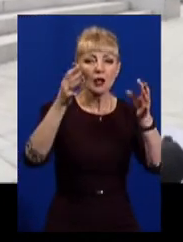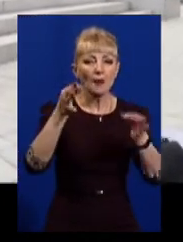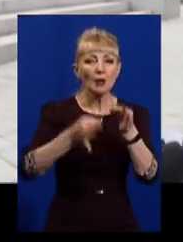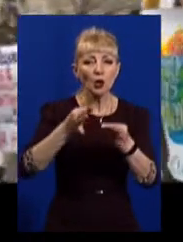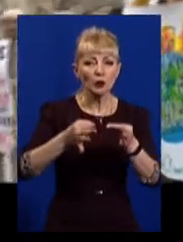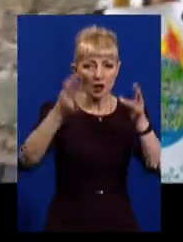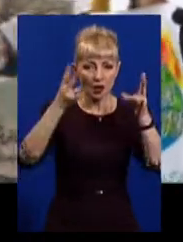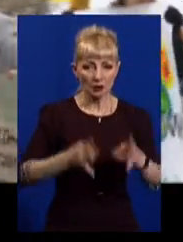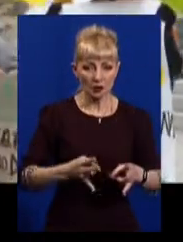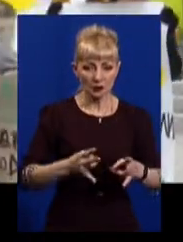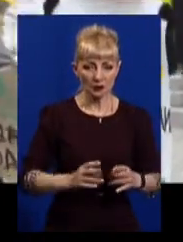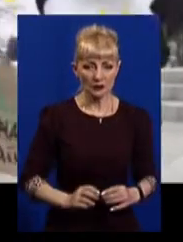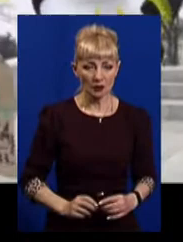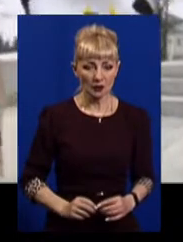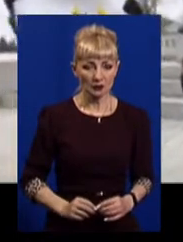раніше за неї.